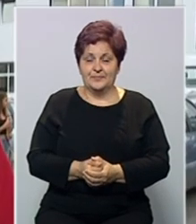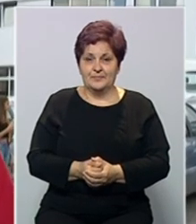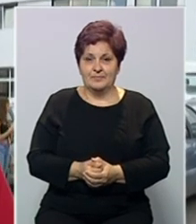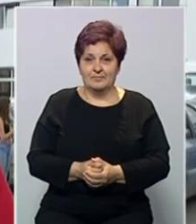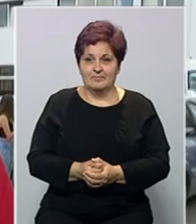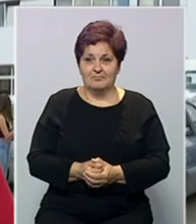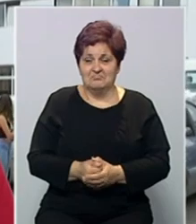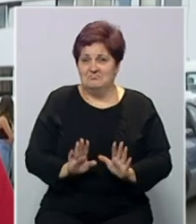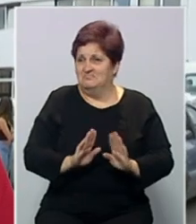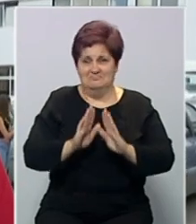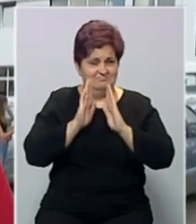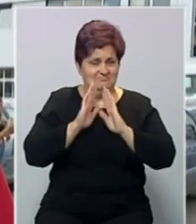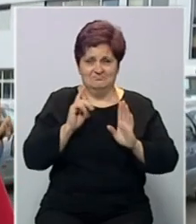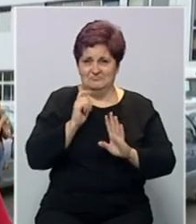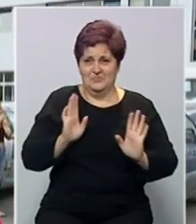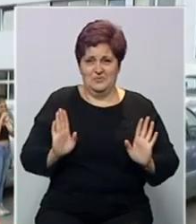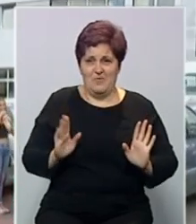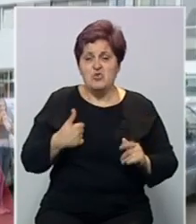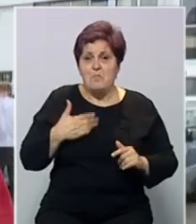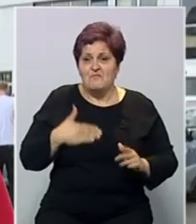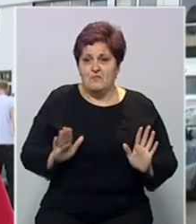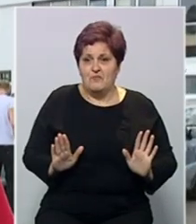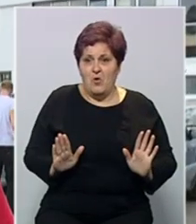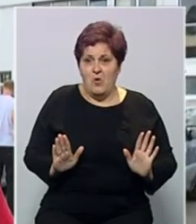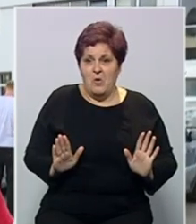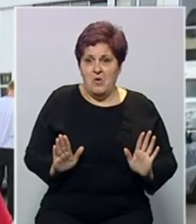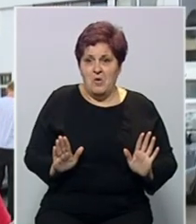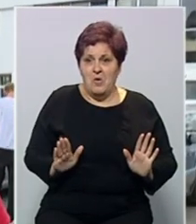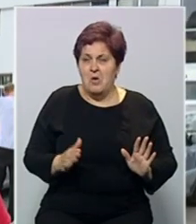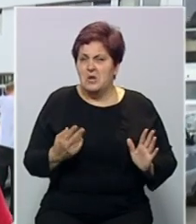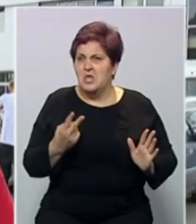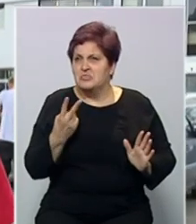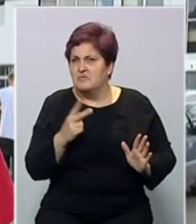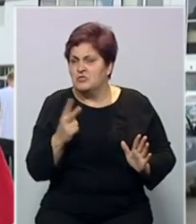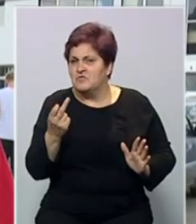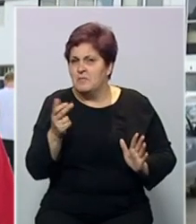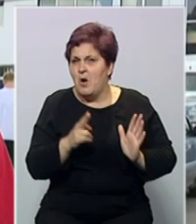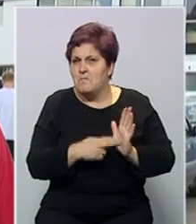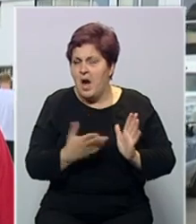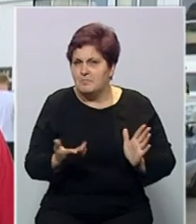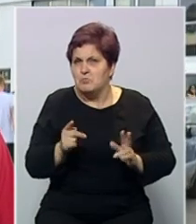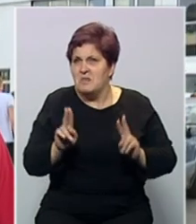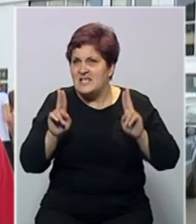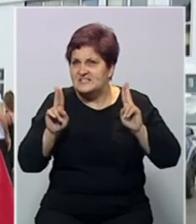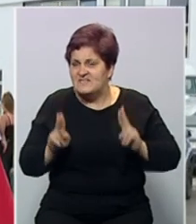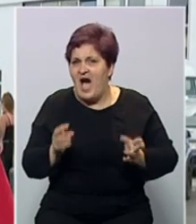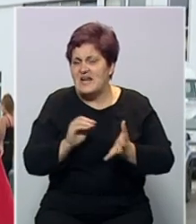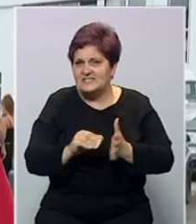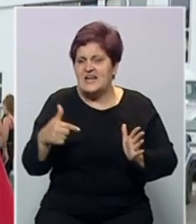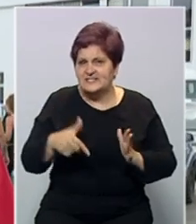Čisto su unja, bolio. Negdje oko 2 do 2,5 marki tog bilo neka rano. cijeno, ovo